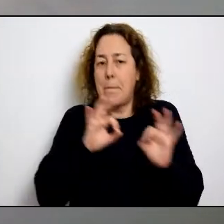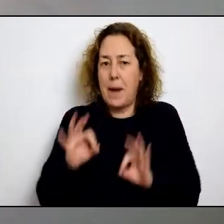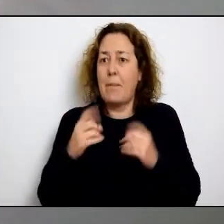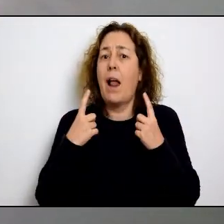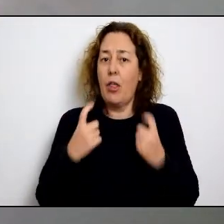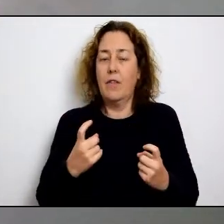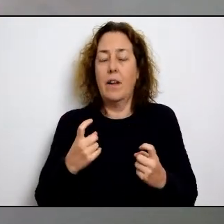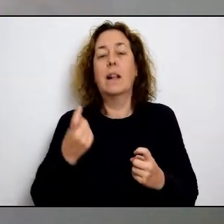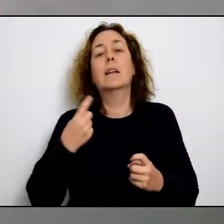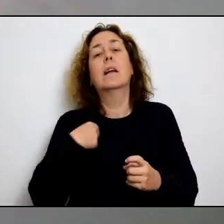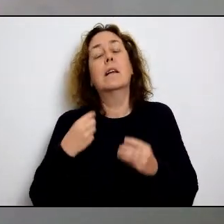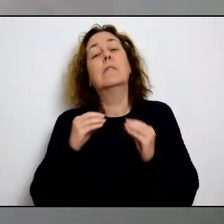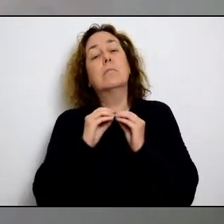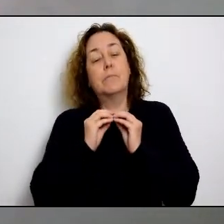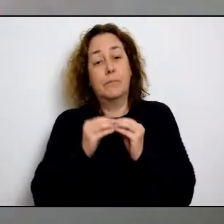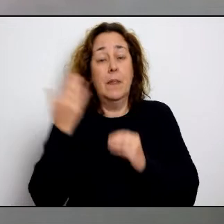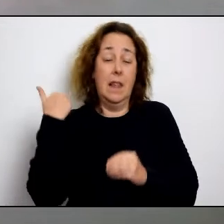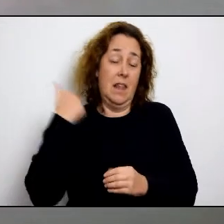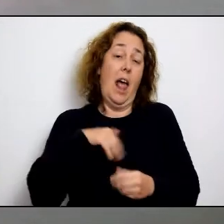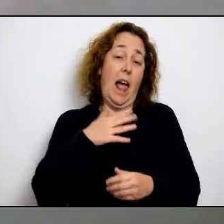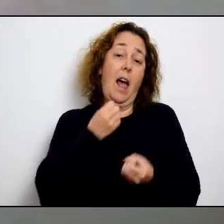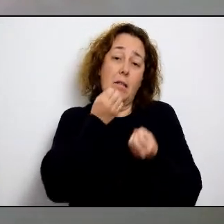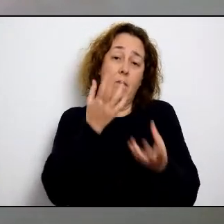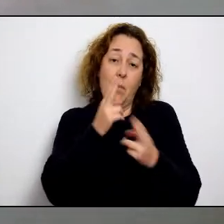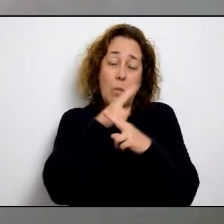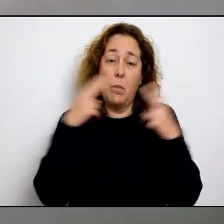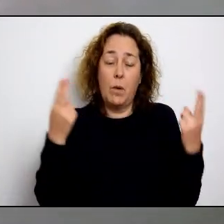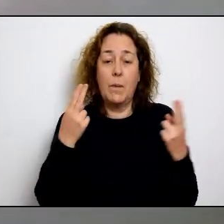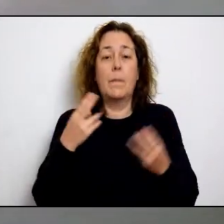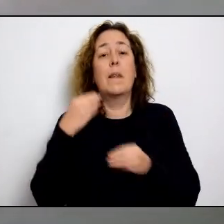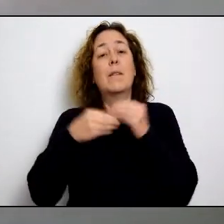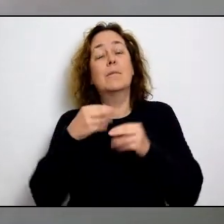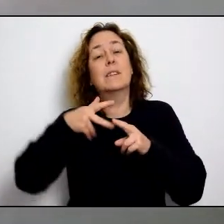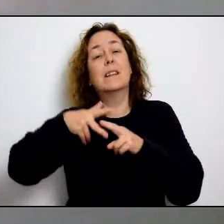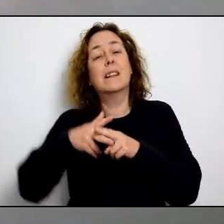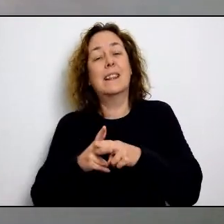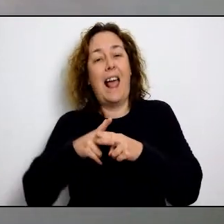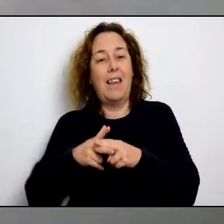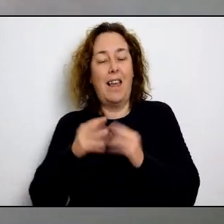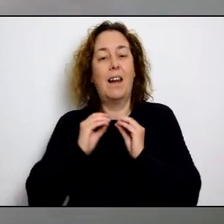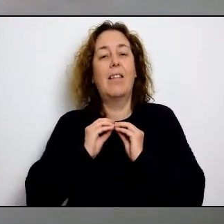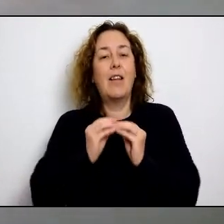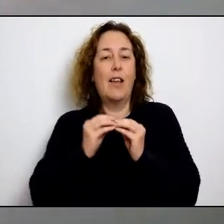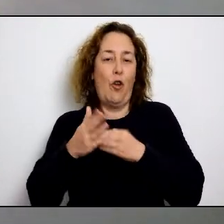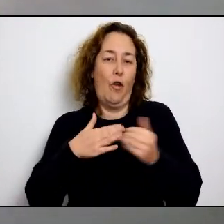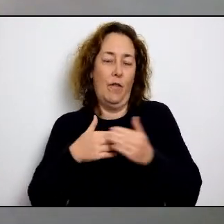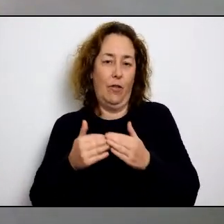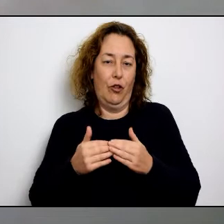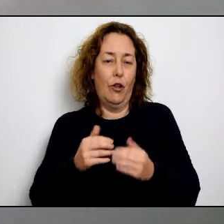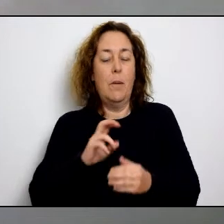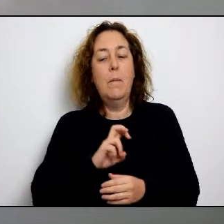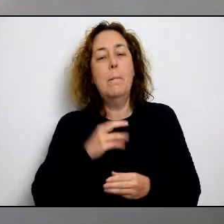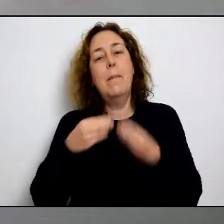que en aquests moments no es dona però podria arribar a donar-se, esperem que no siguis cas, però volem estar preparats, hem reformulat també, com ja hem anunciat